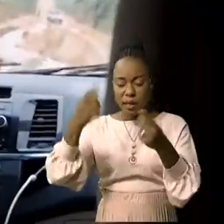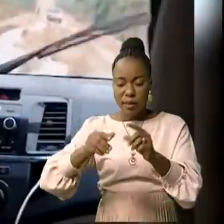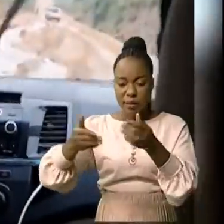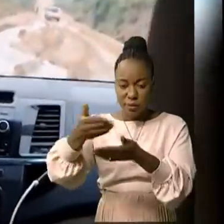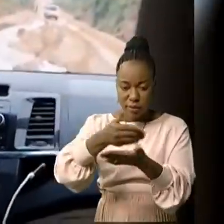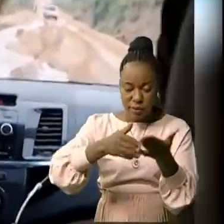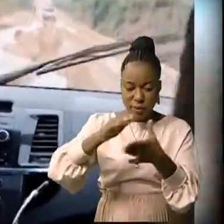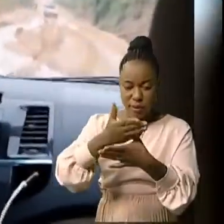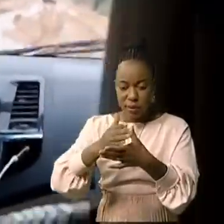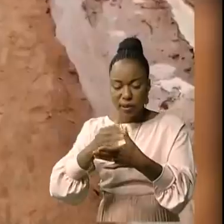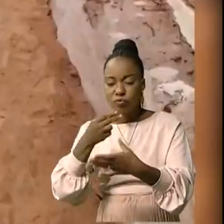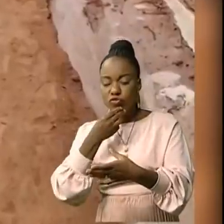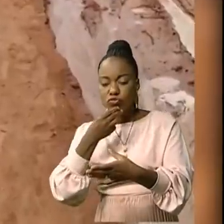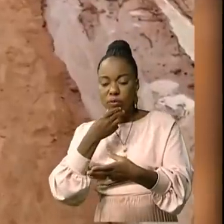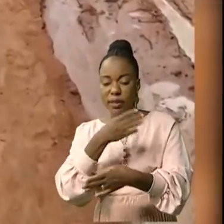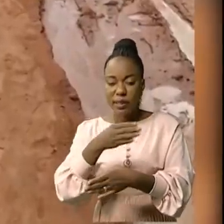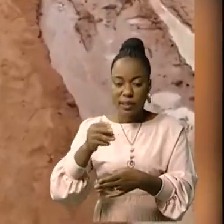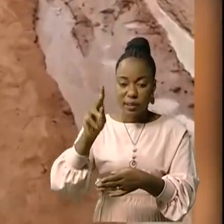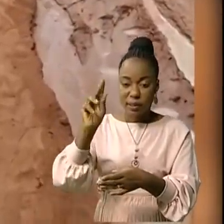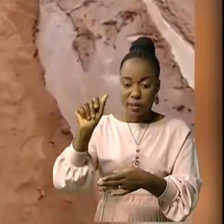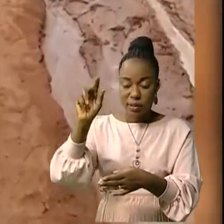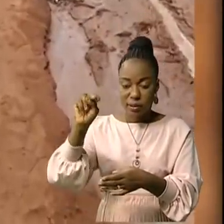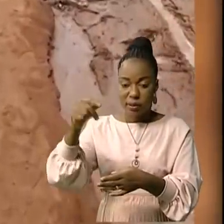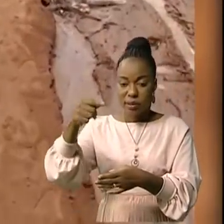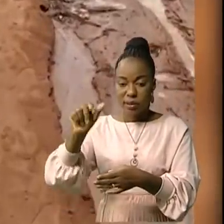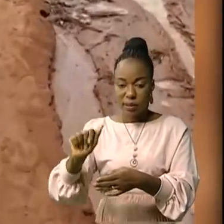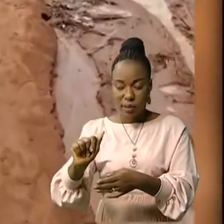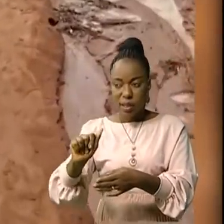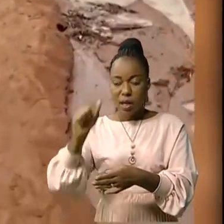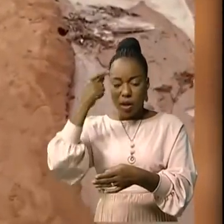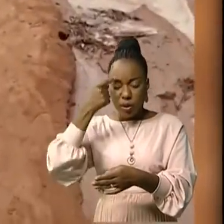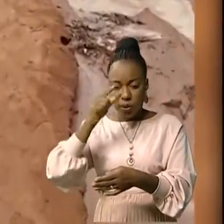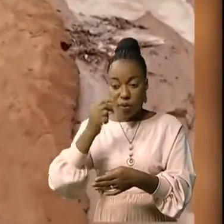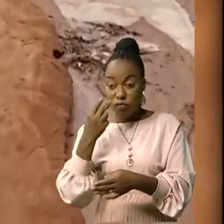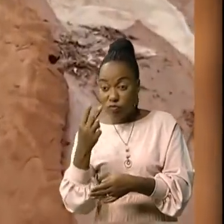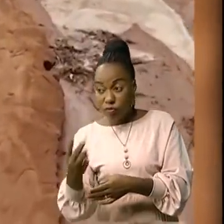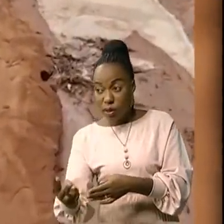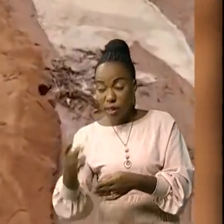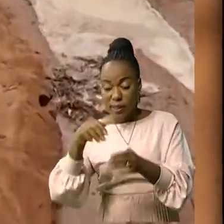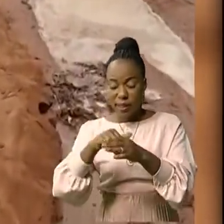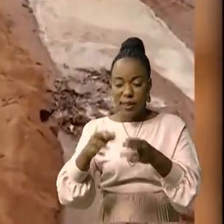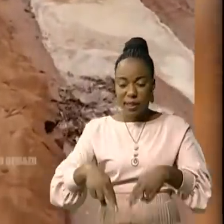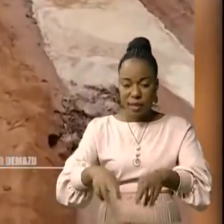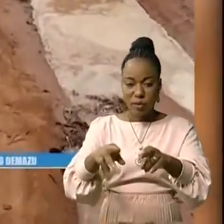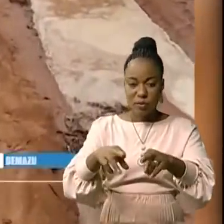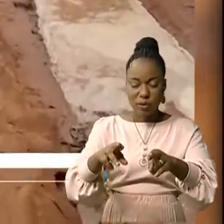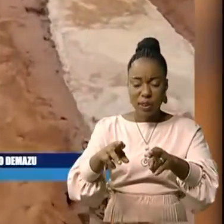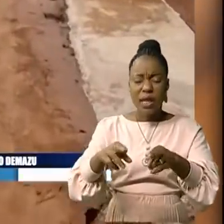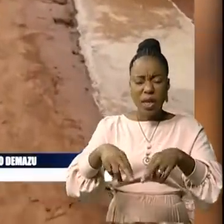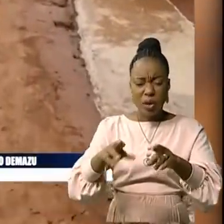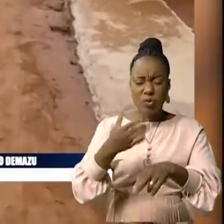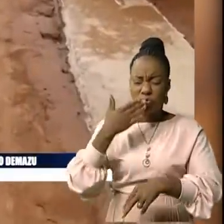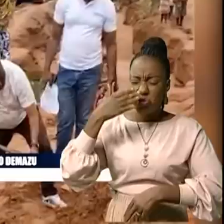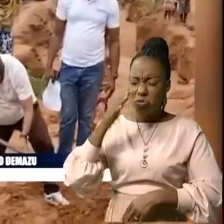Kananga et Mboujimaï, le cortège du ministre d'État a peiné. Pour se frayer un passage sur cette route en état de délabrement